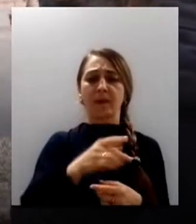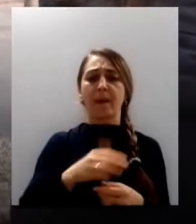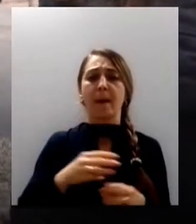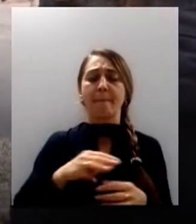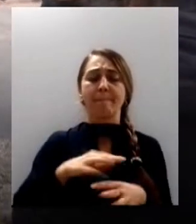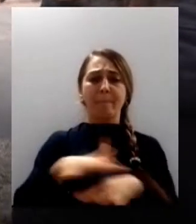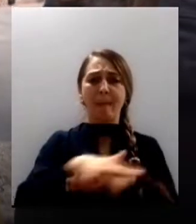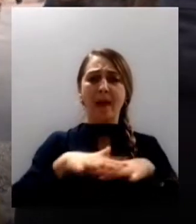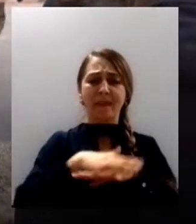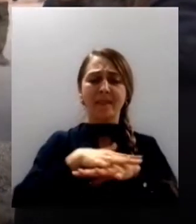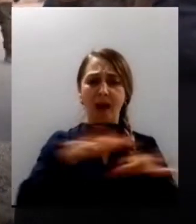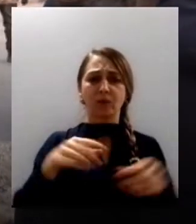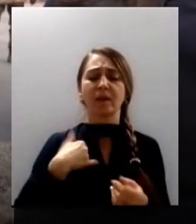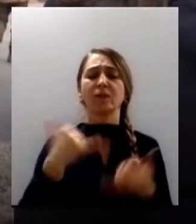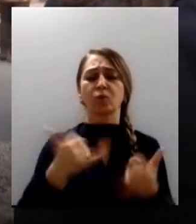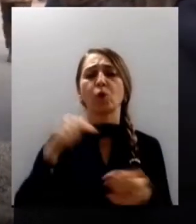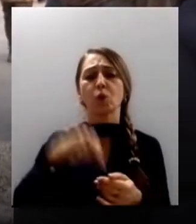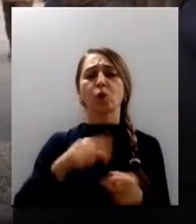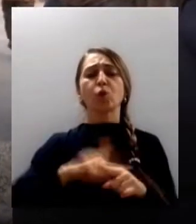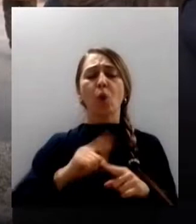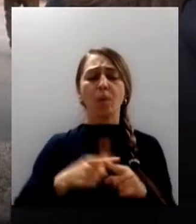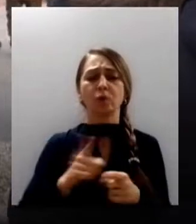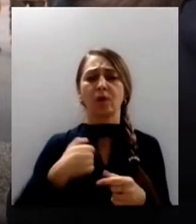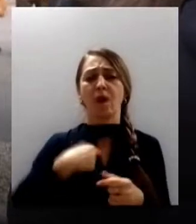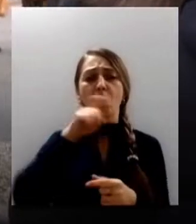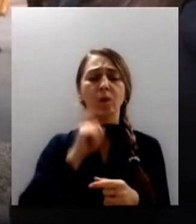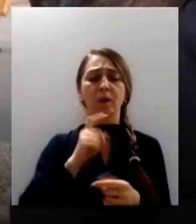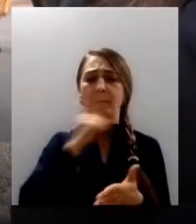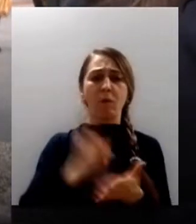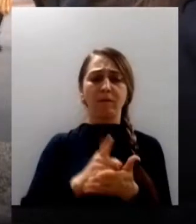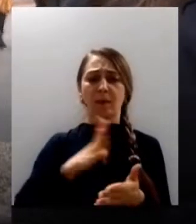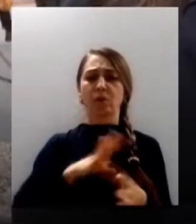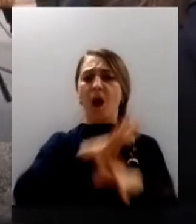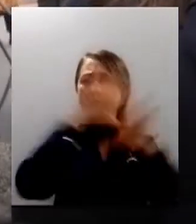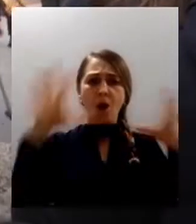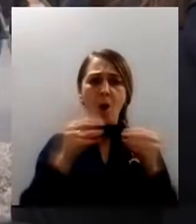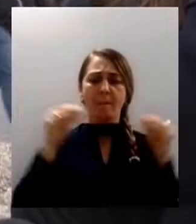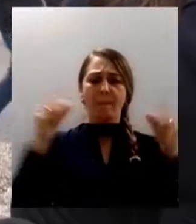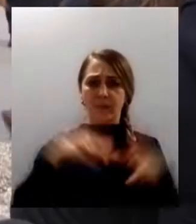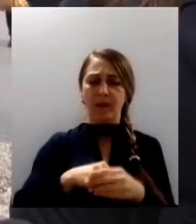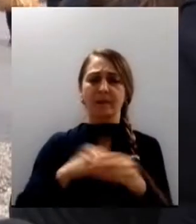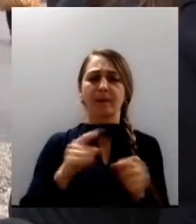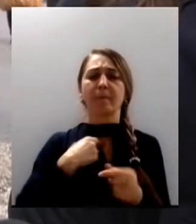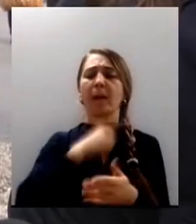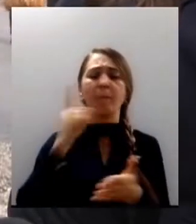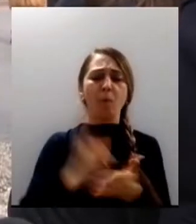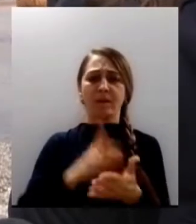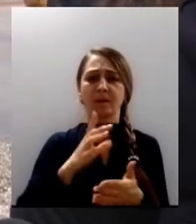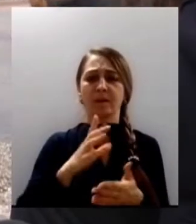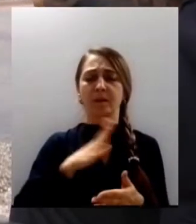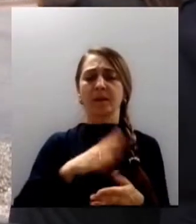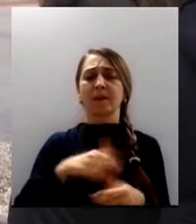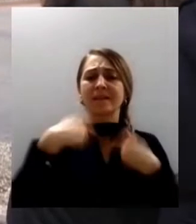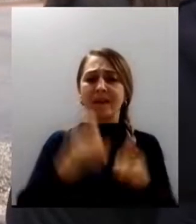що я вважаю, що Україна повинна бути об'єднаною і ми повинні давати гідний відпір